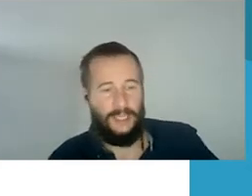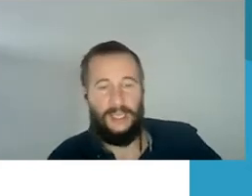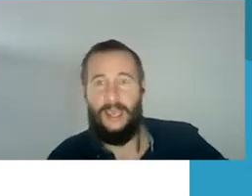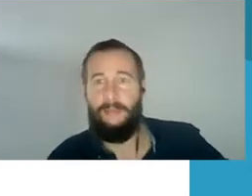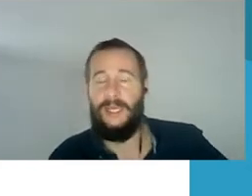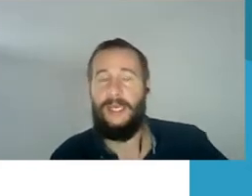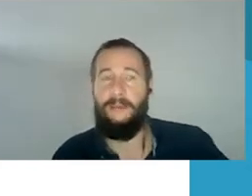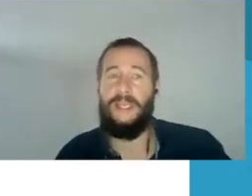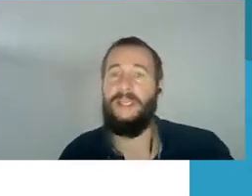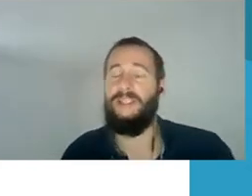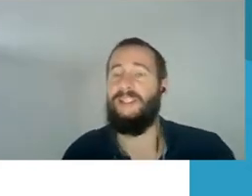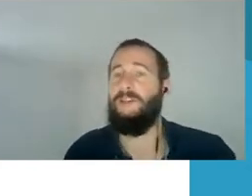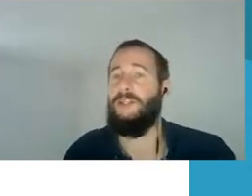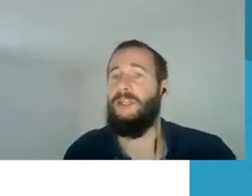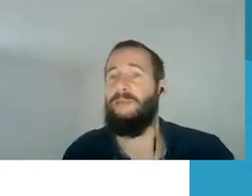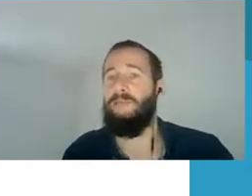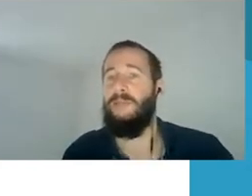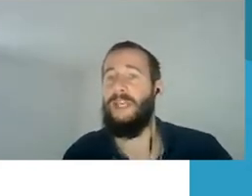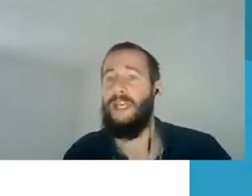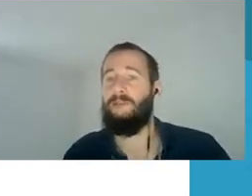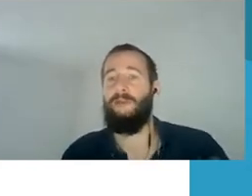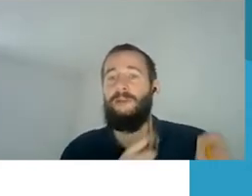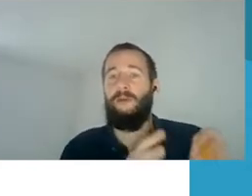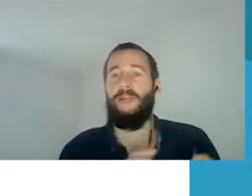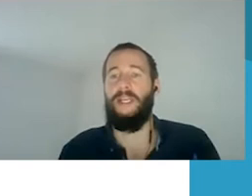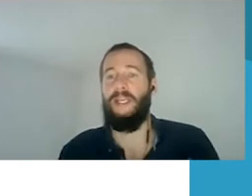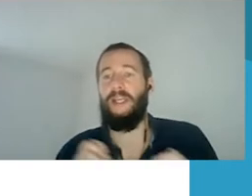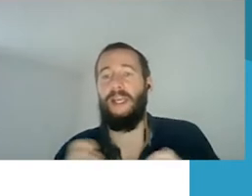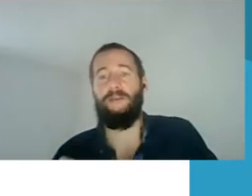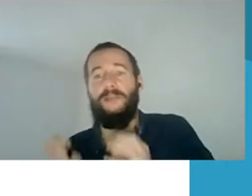fiksuoti nepykantos nusikaltimus apie juos pranešti.